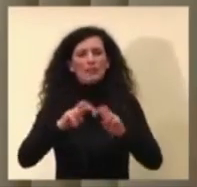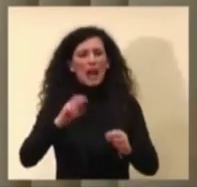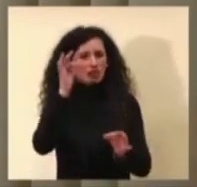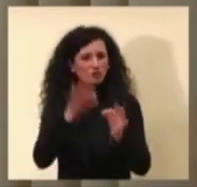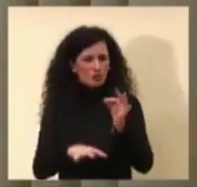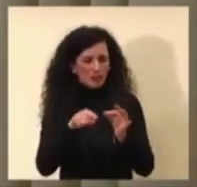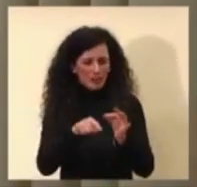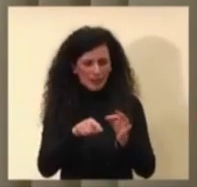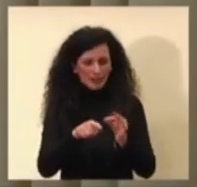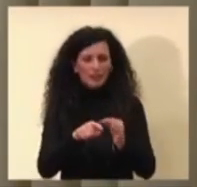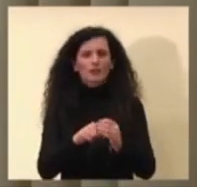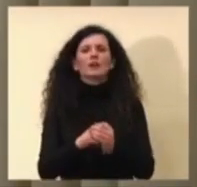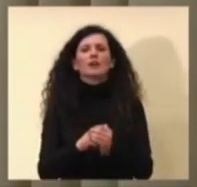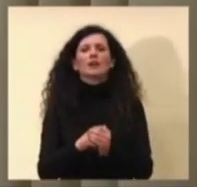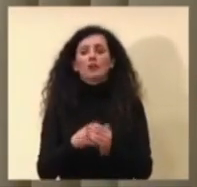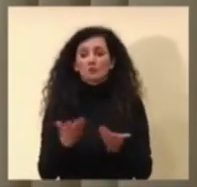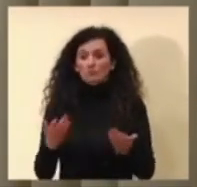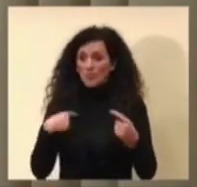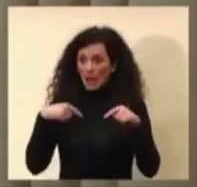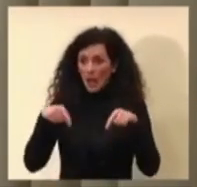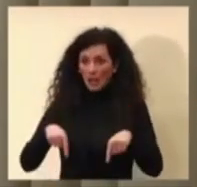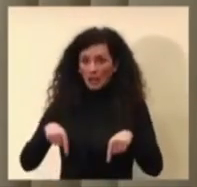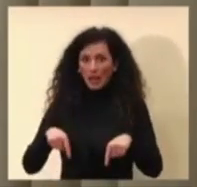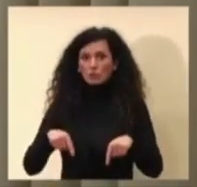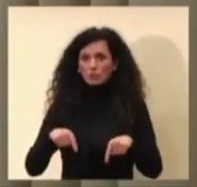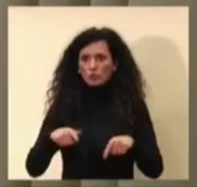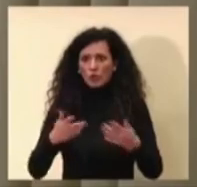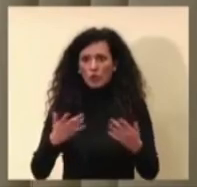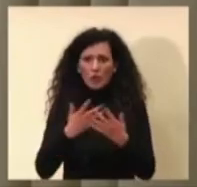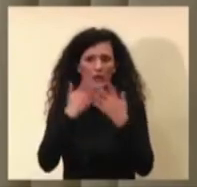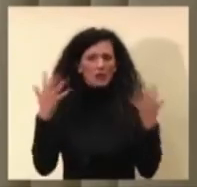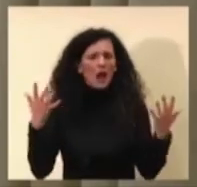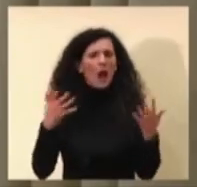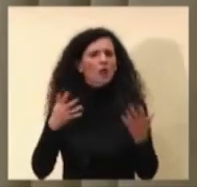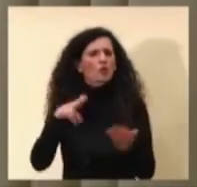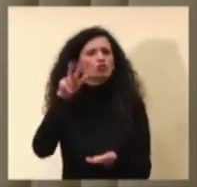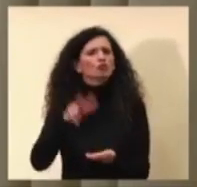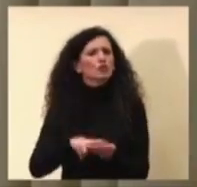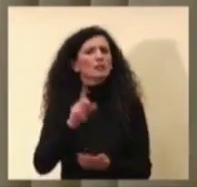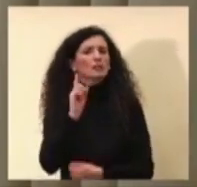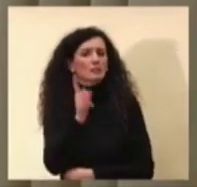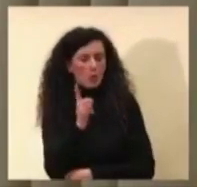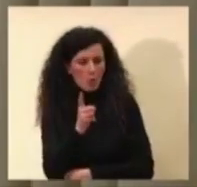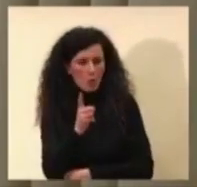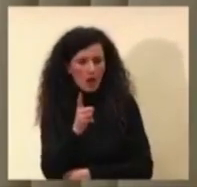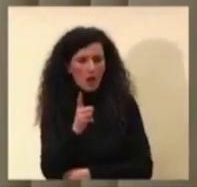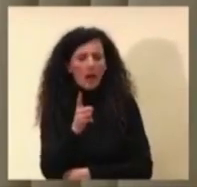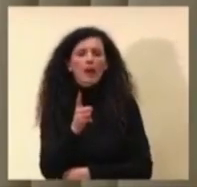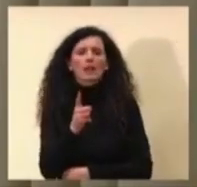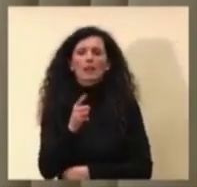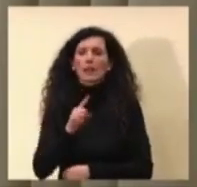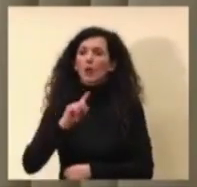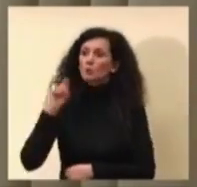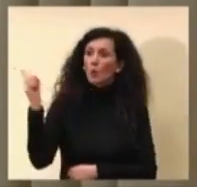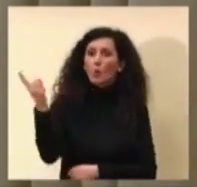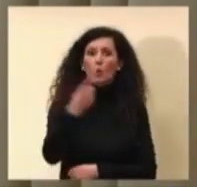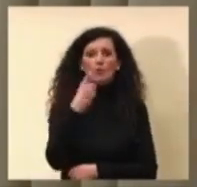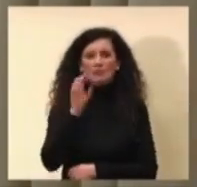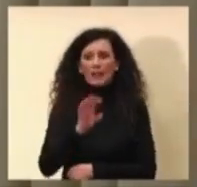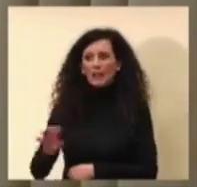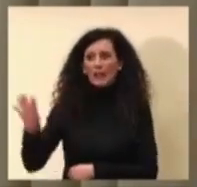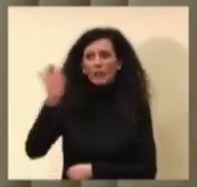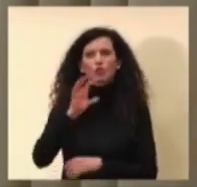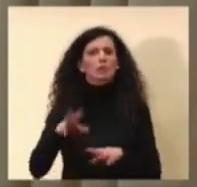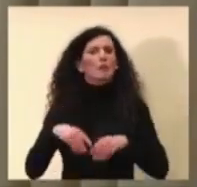questa volta abbiamo almeno la certezza che partecipino che abbiano partecipato tu tanto è in